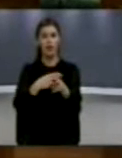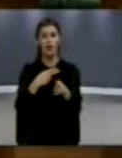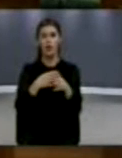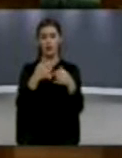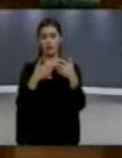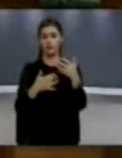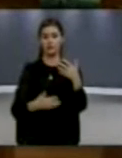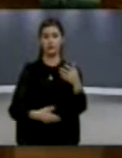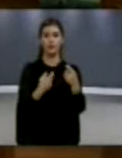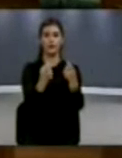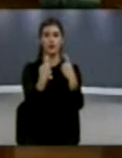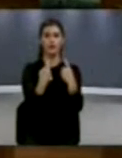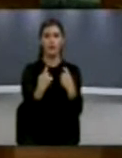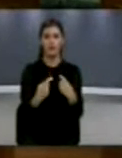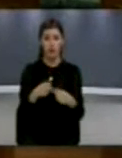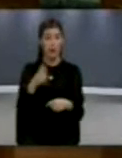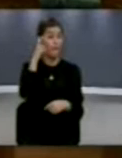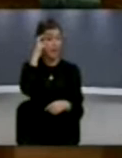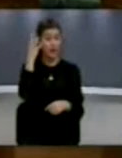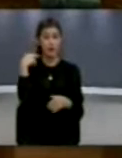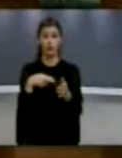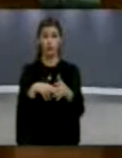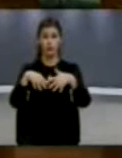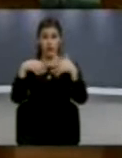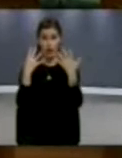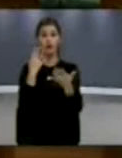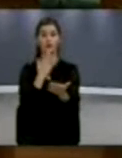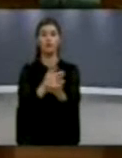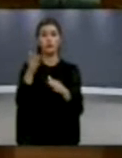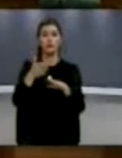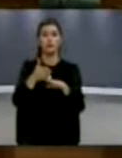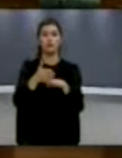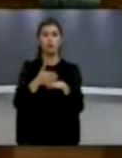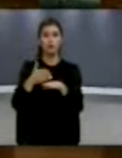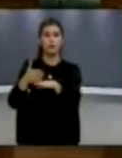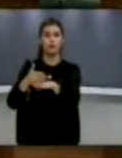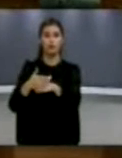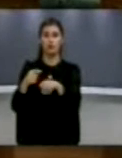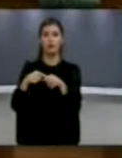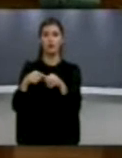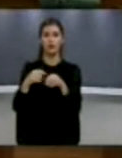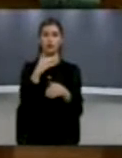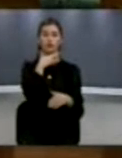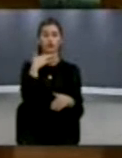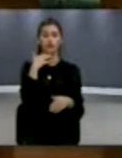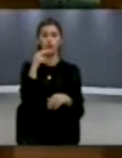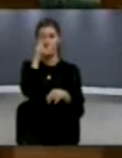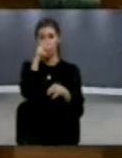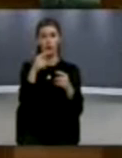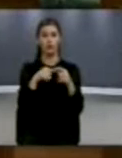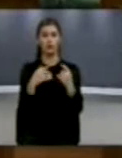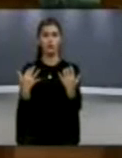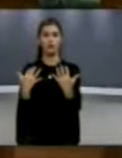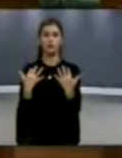mave e bogajve. Malë i zi në vitin 2009 i patafruar shumë patrullimet e policis në të zona për të sret ka pretendimet